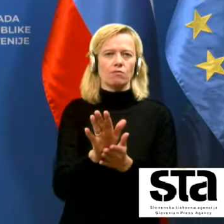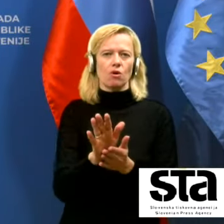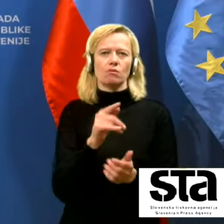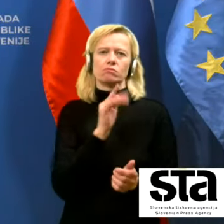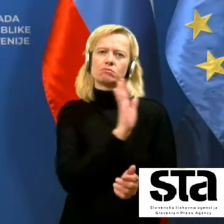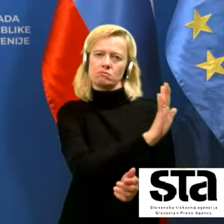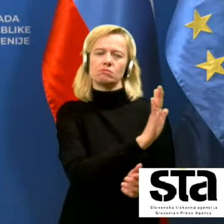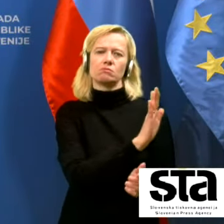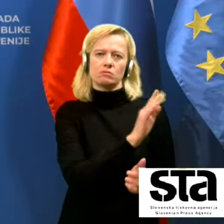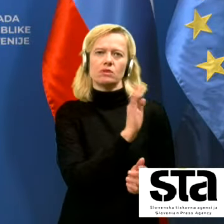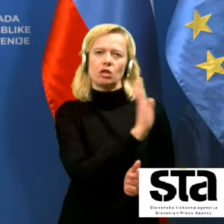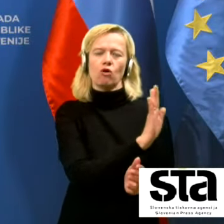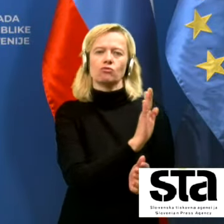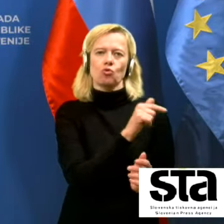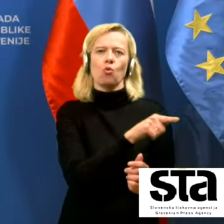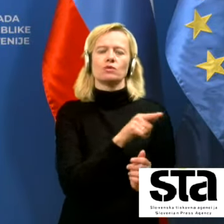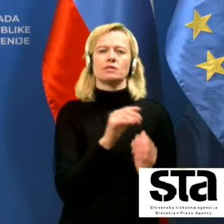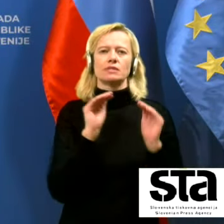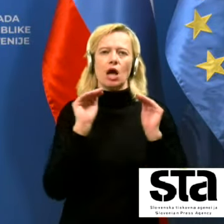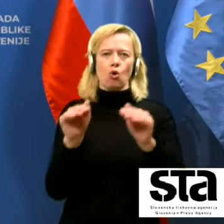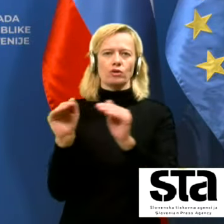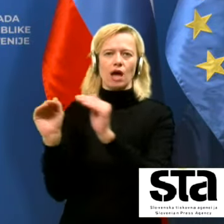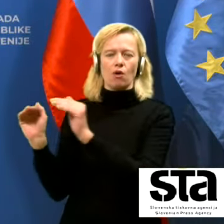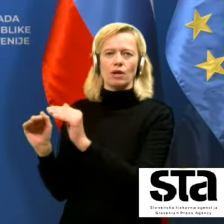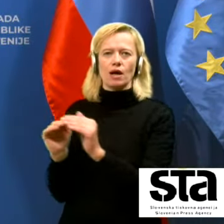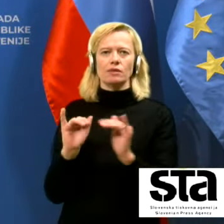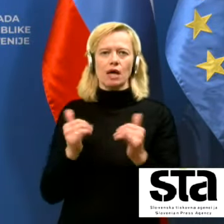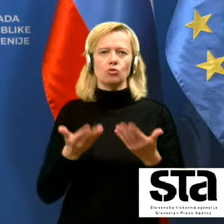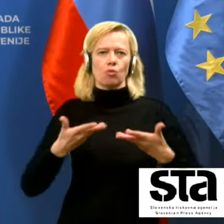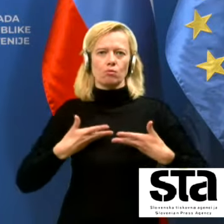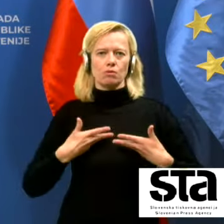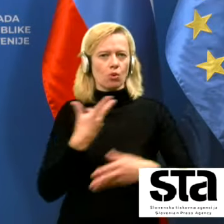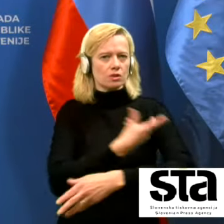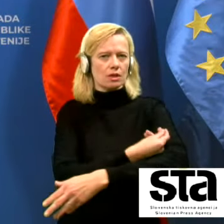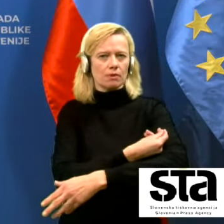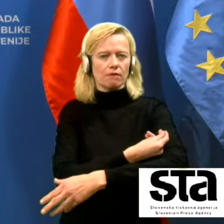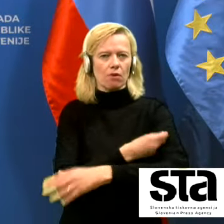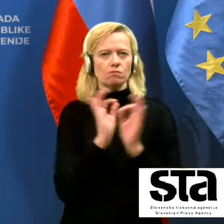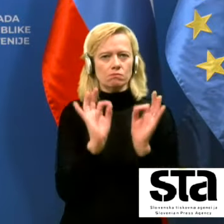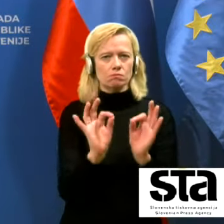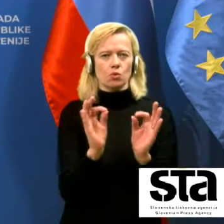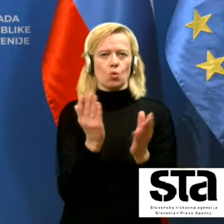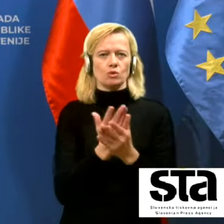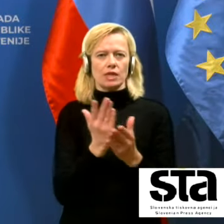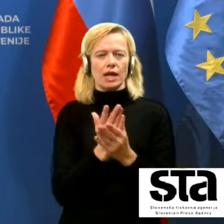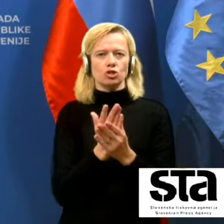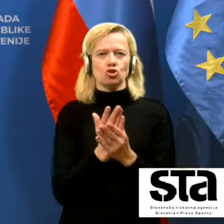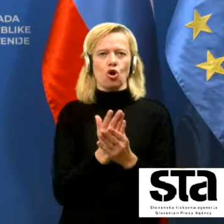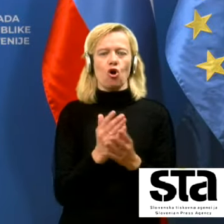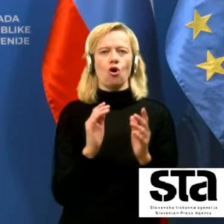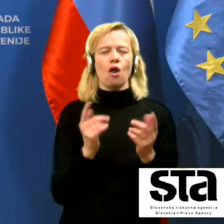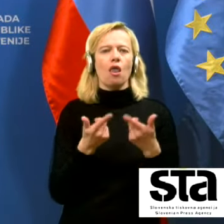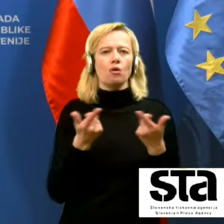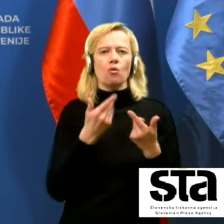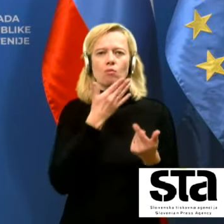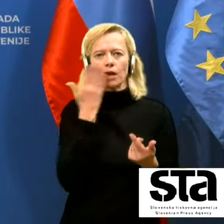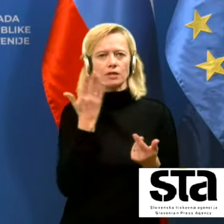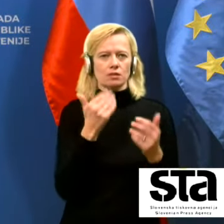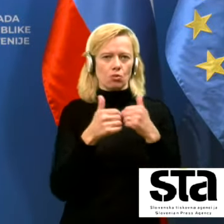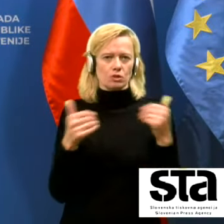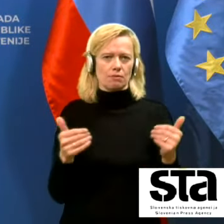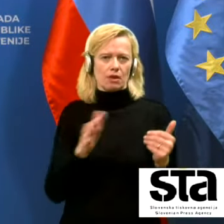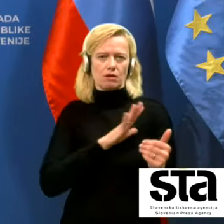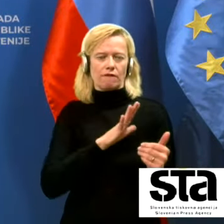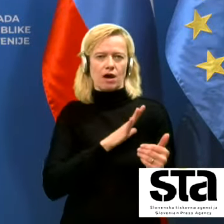zagotavlja da da dobimo sveda cepivo ki je ustrezno in ki ga lahko brez neke posebne